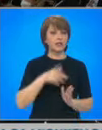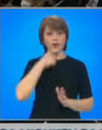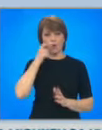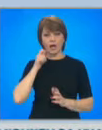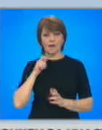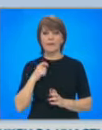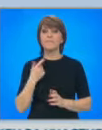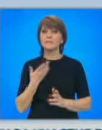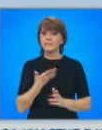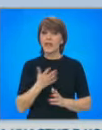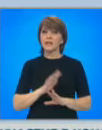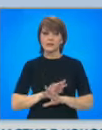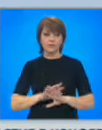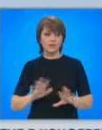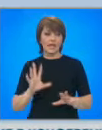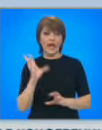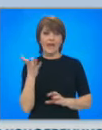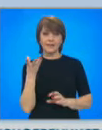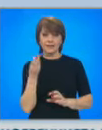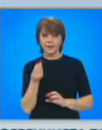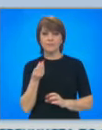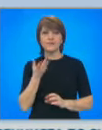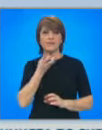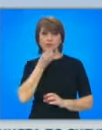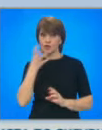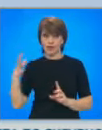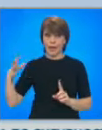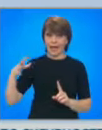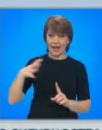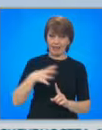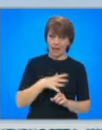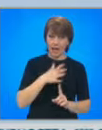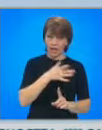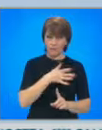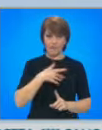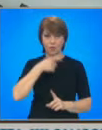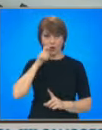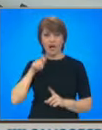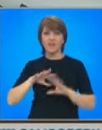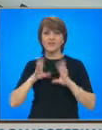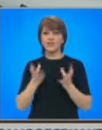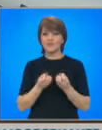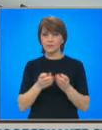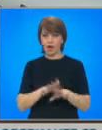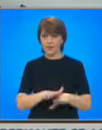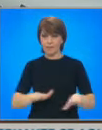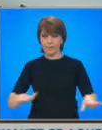подготовката на безпрецедентни санкции срещу Русия. В случай на атака срещу Украина всички възможности са на масата, включително и газопроводът Северен